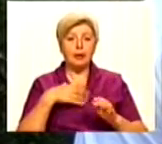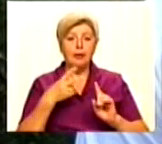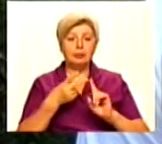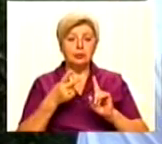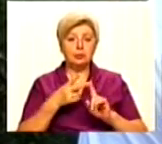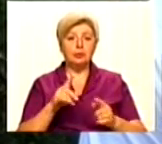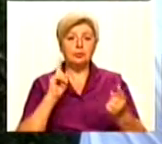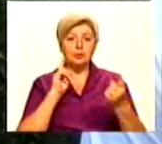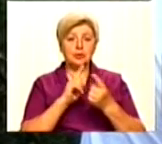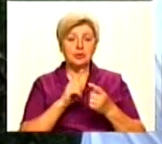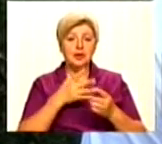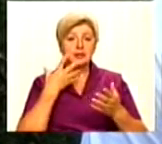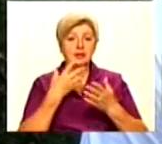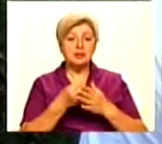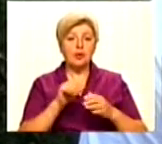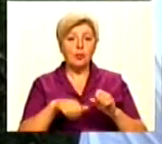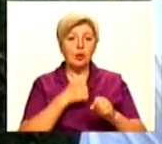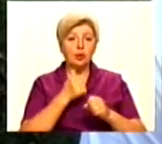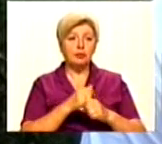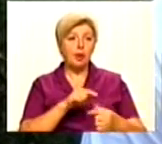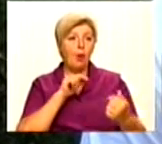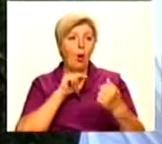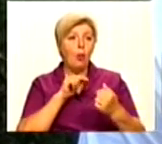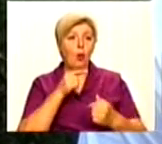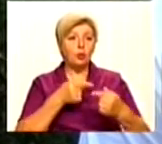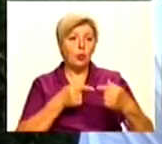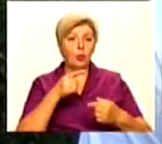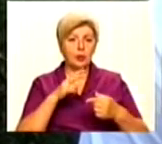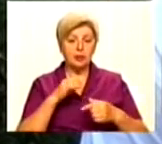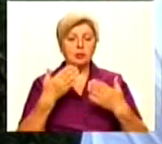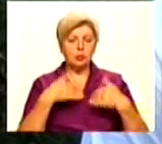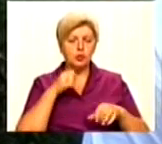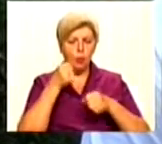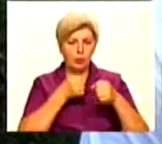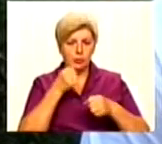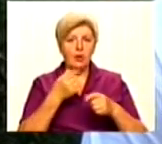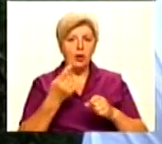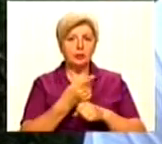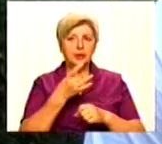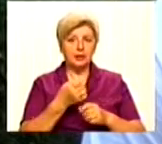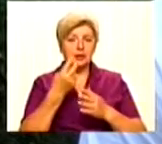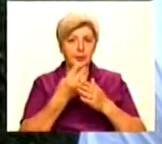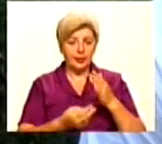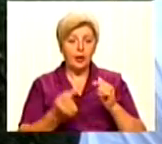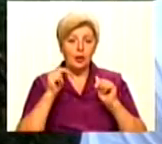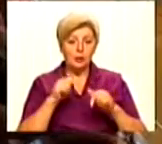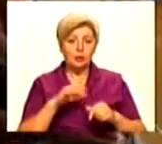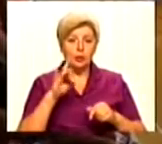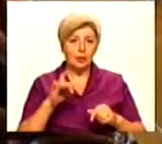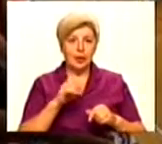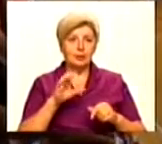зустрівся зі своїм головним конкурентом на цьому чемпіонаті. Я вже з ним боксував і один раз програв. Тому цього разу був дуже